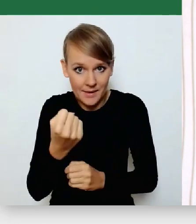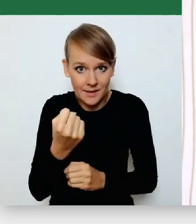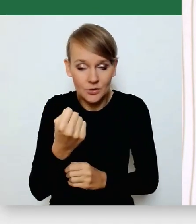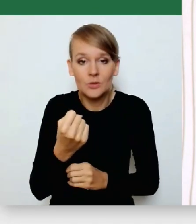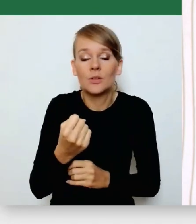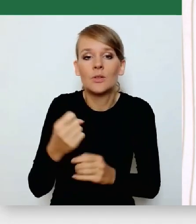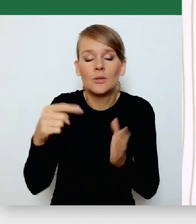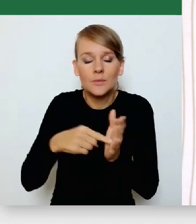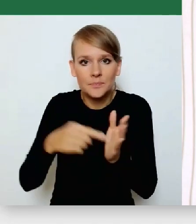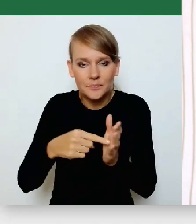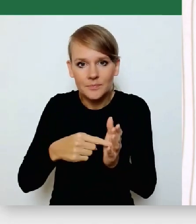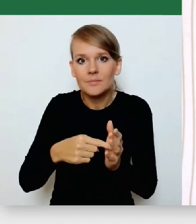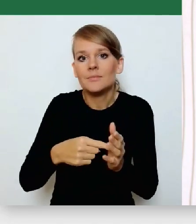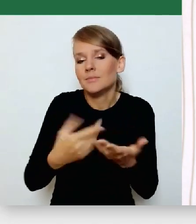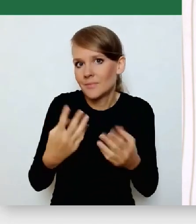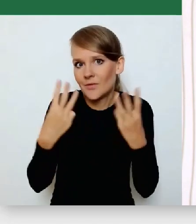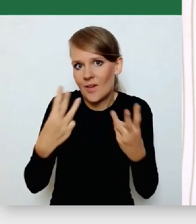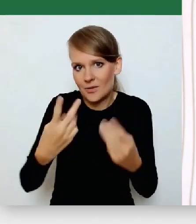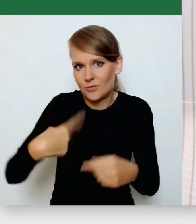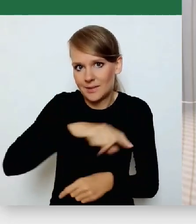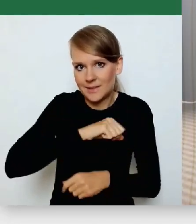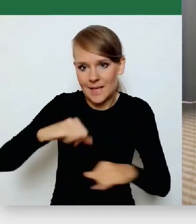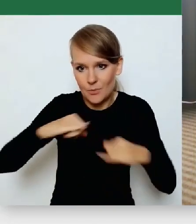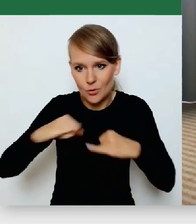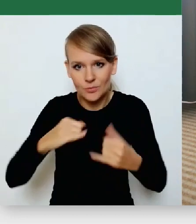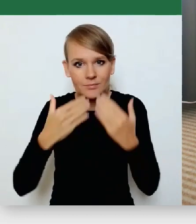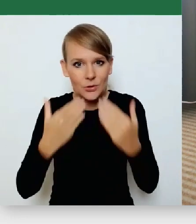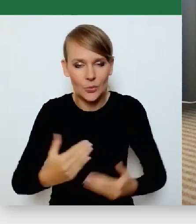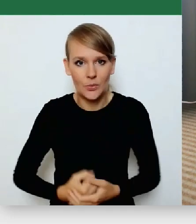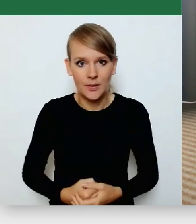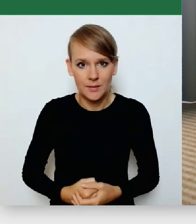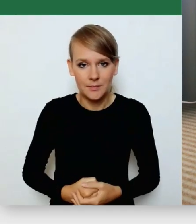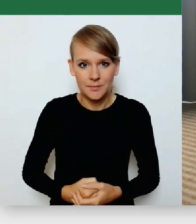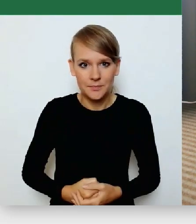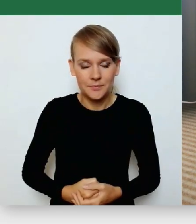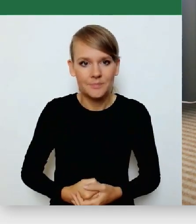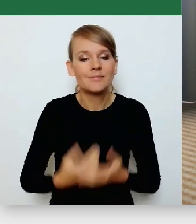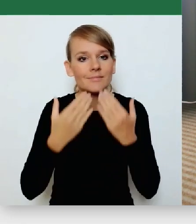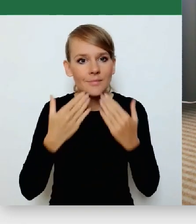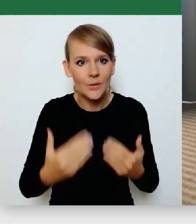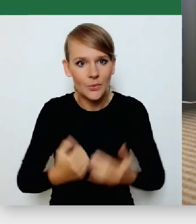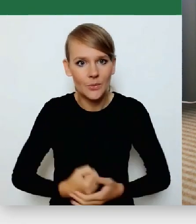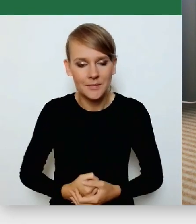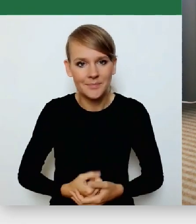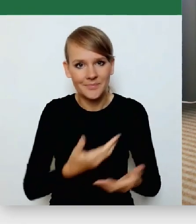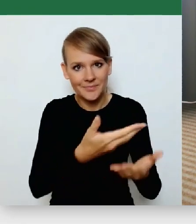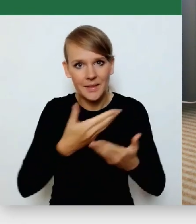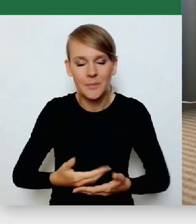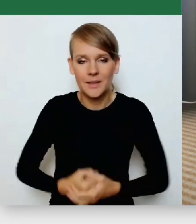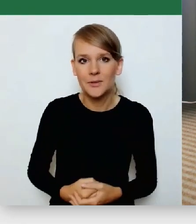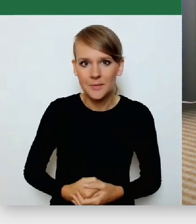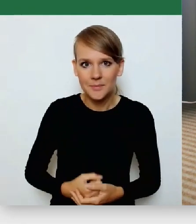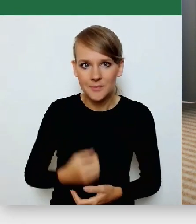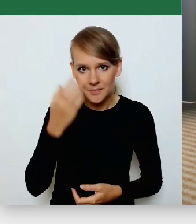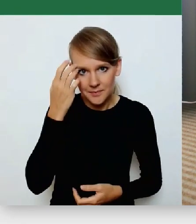naszych samorządów znowu być albo nie być. Dziękuję. Dziękuję bardzo. Zapraszam. Bardzo proszę. Tak, pozwolę sobie